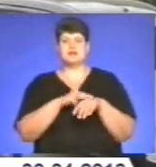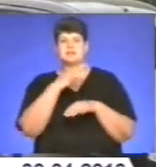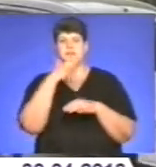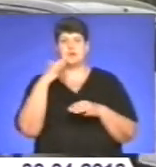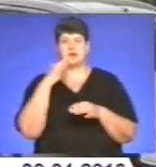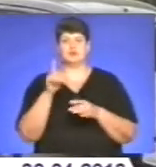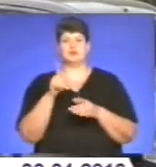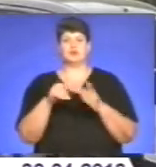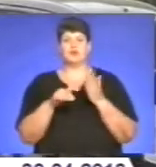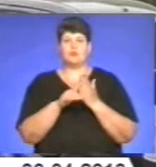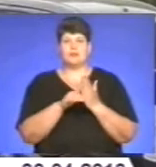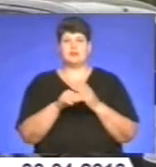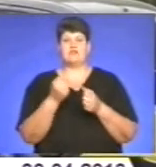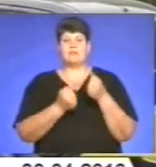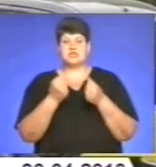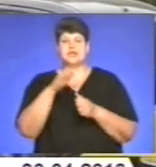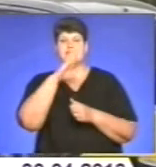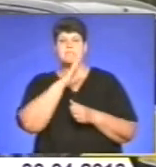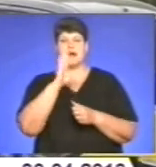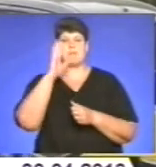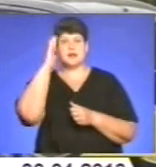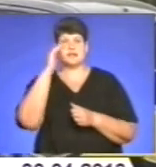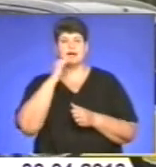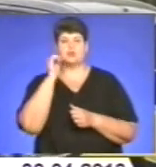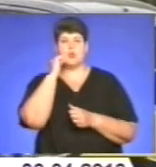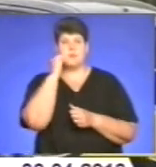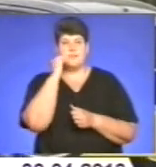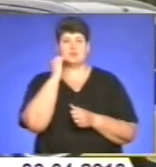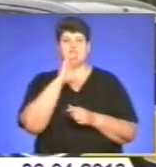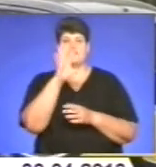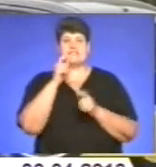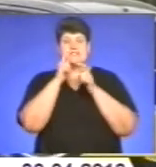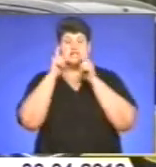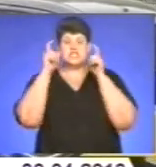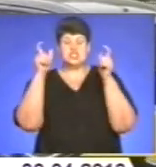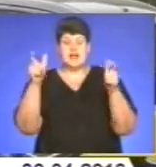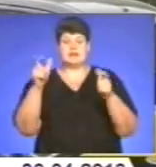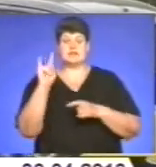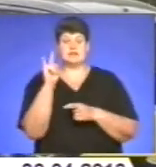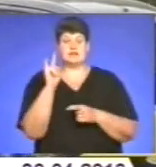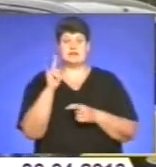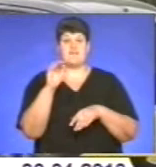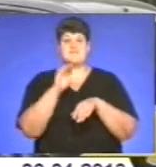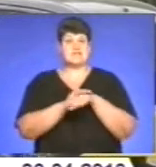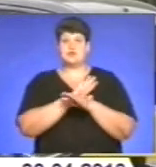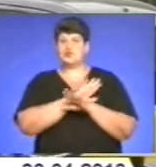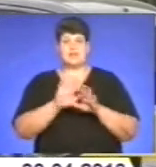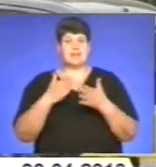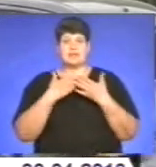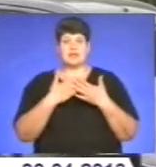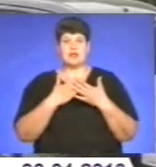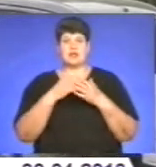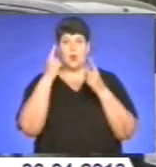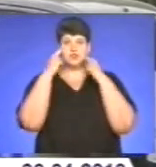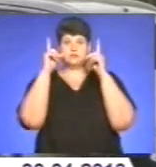допомогли. В машині тато, мама, бабуся всі кричать. Дитина фактично не дихає, очі